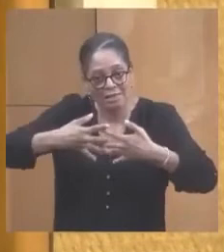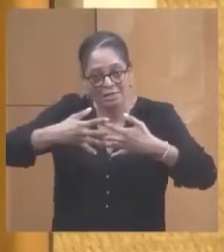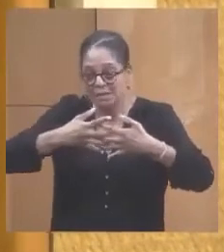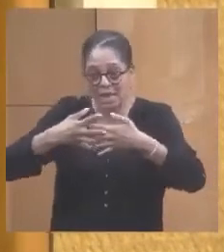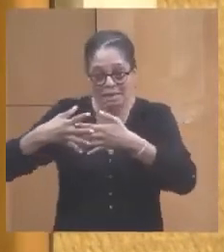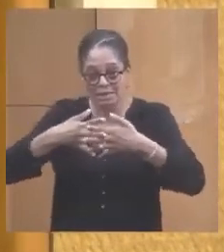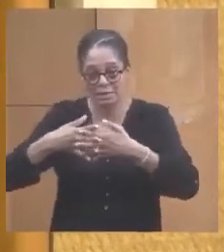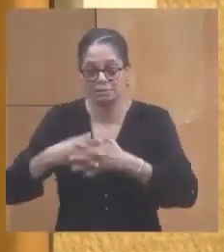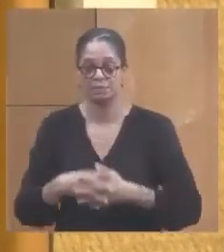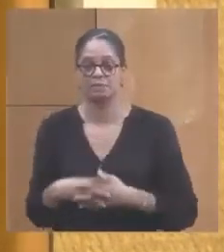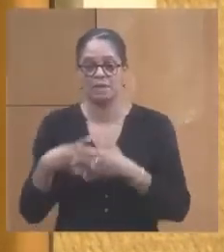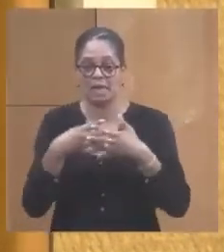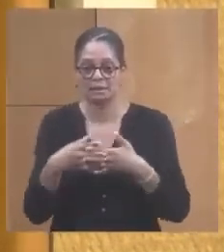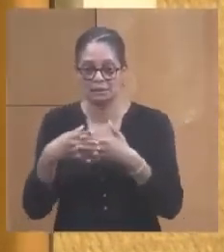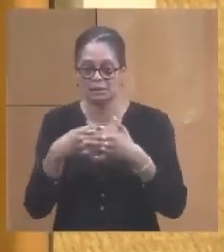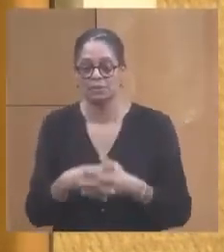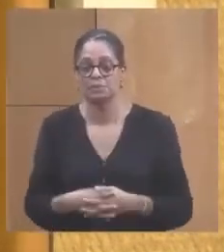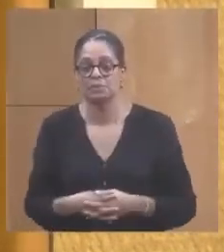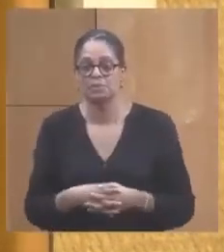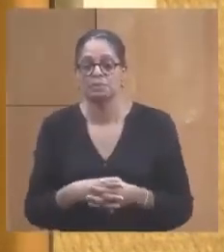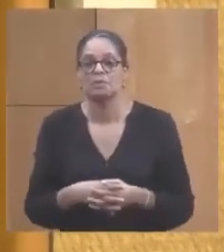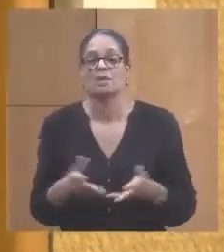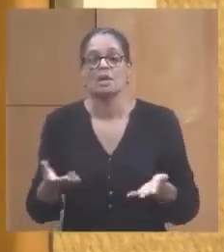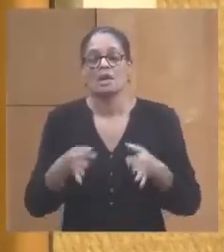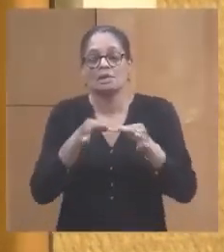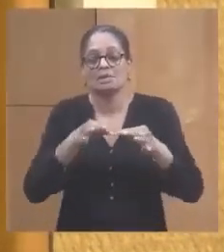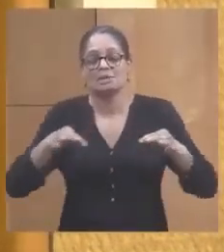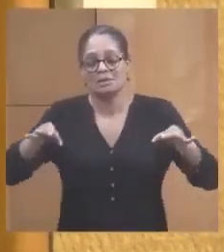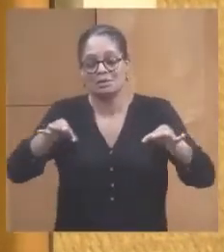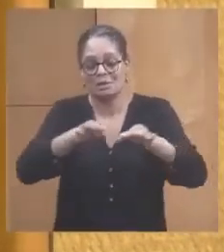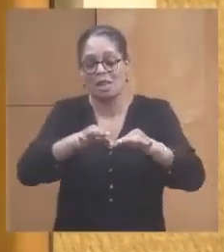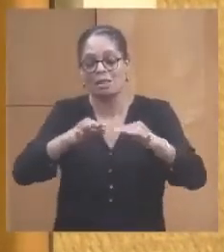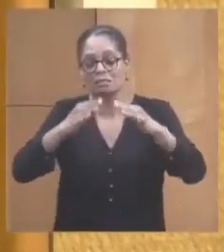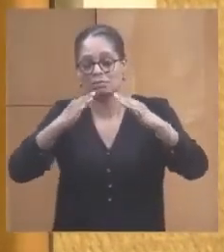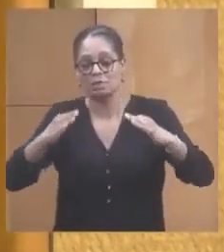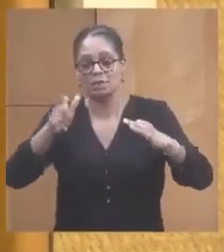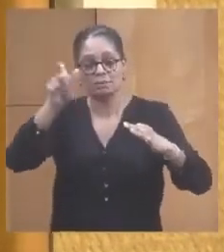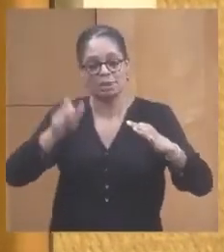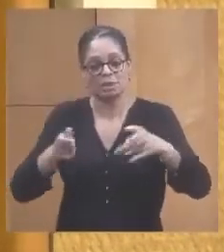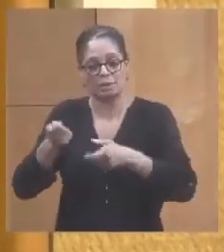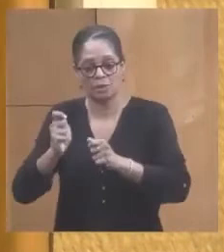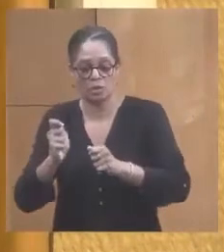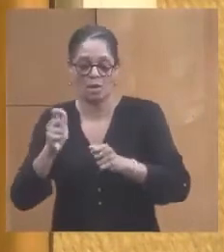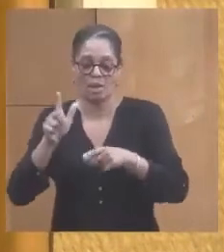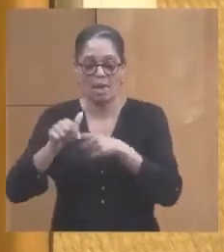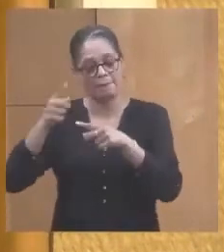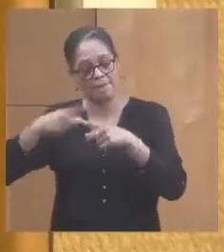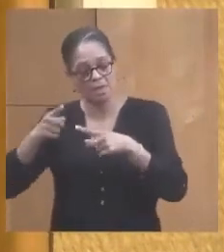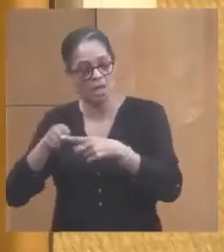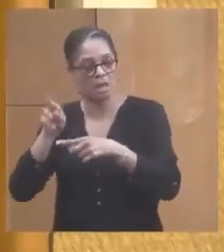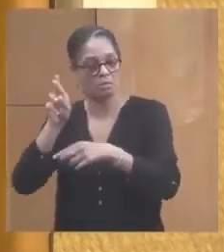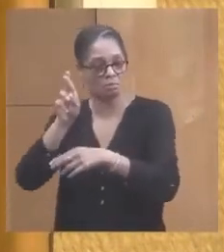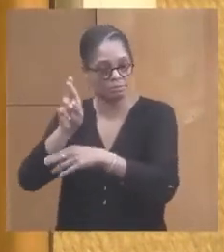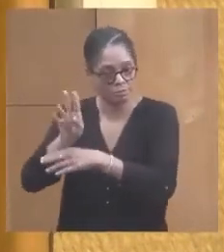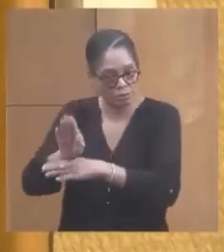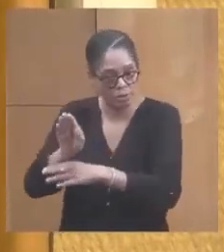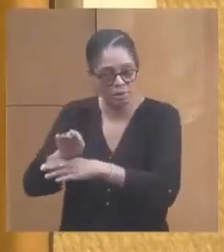les locaux pour que les marins pêcheurs entretiennent le matériel